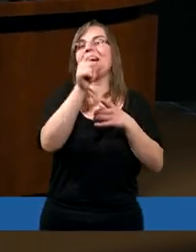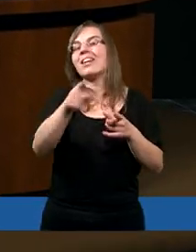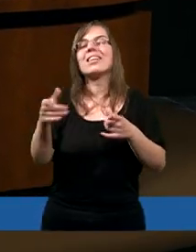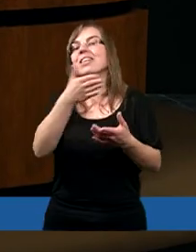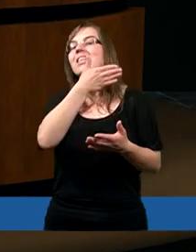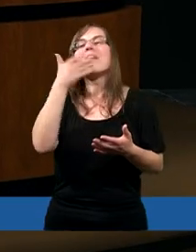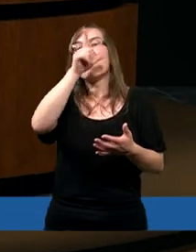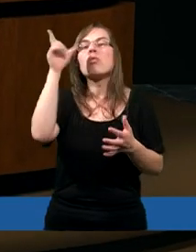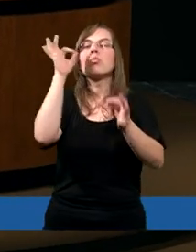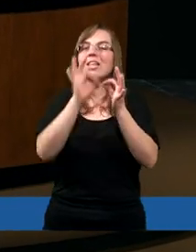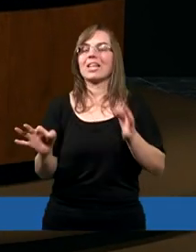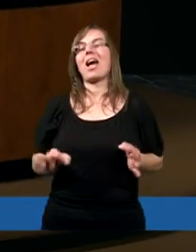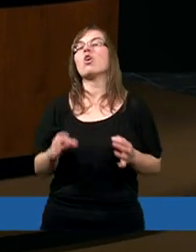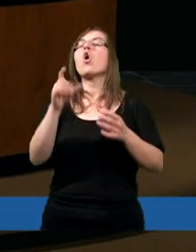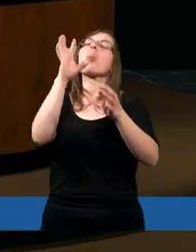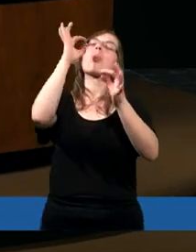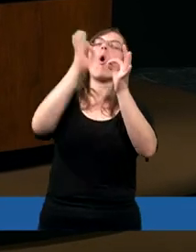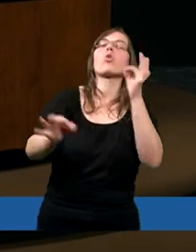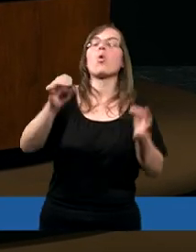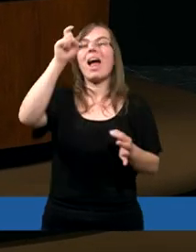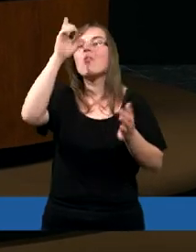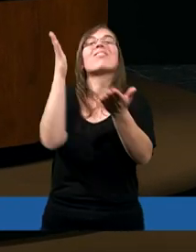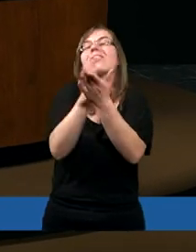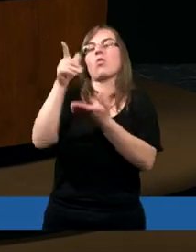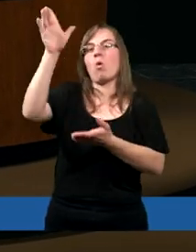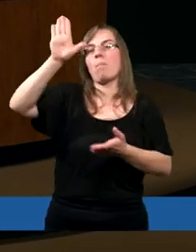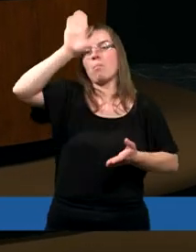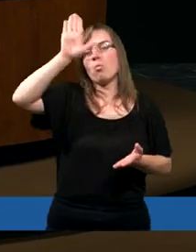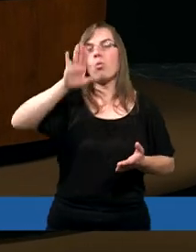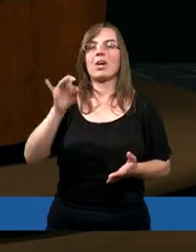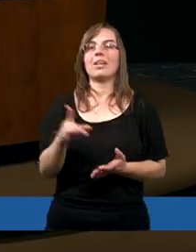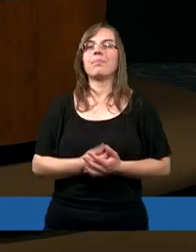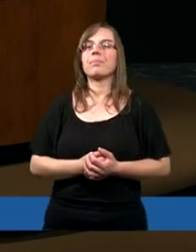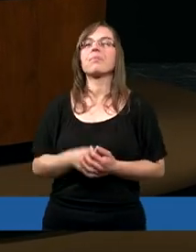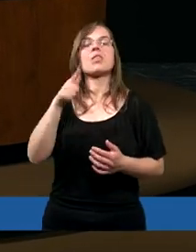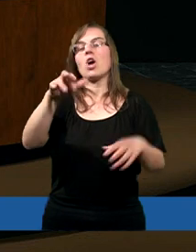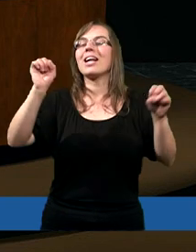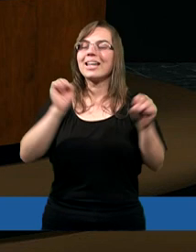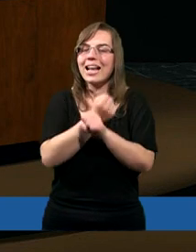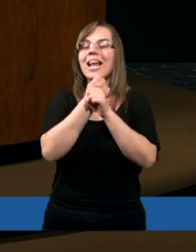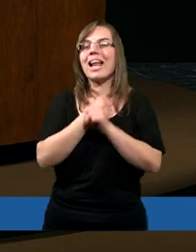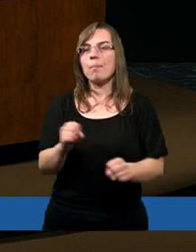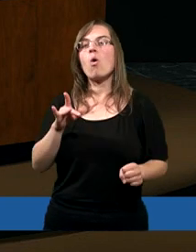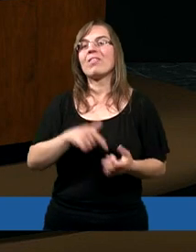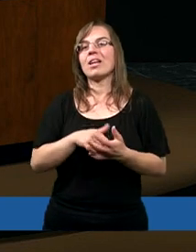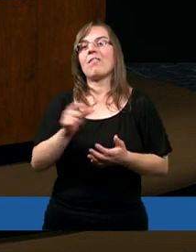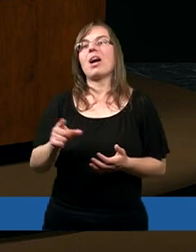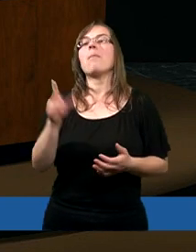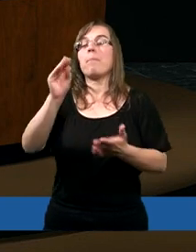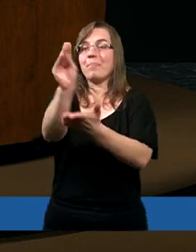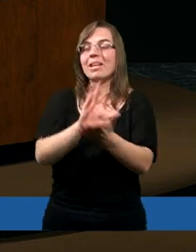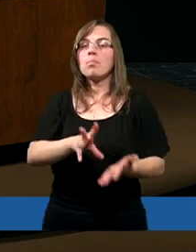człowiekiem, Bożym człowiekiem doskonało, tak jak to jest w tym wersycie 17 przestawione. I to jest niesamowite, bo